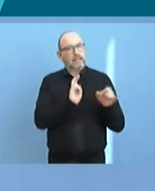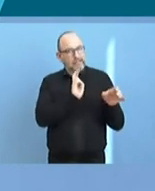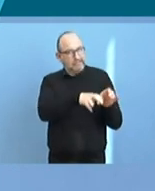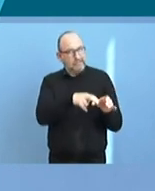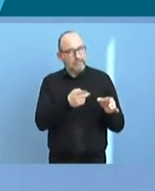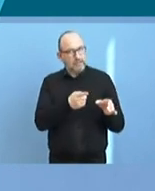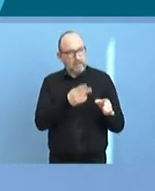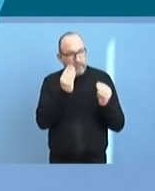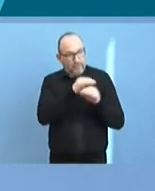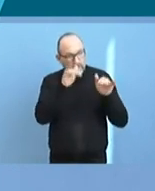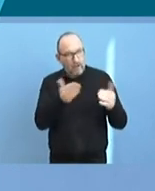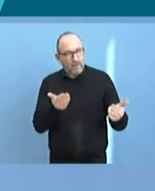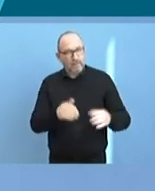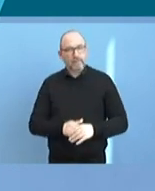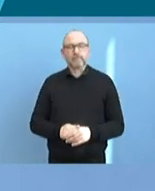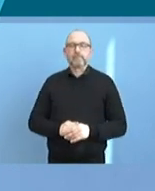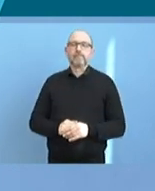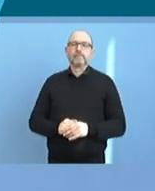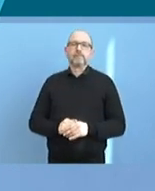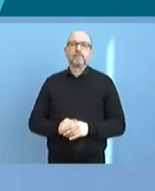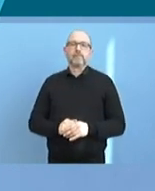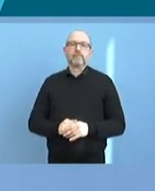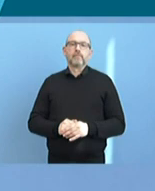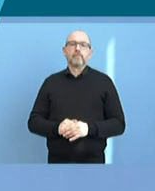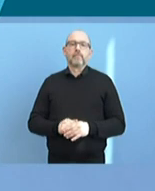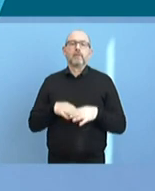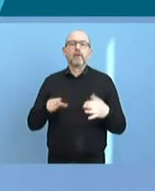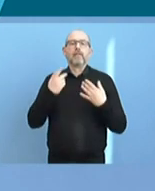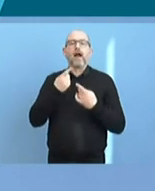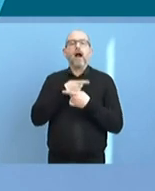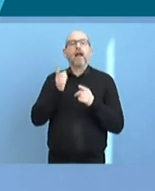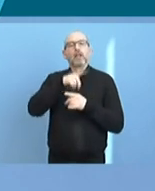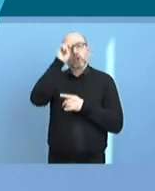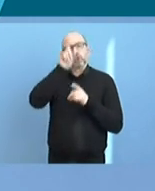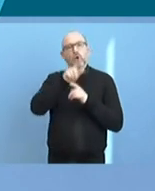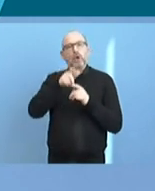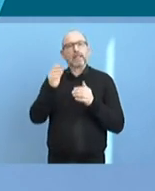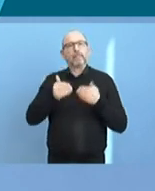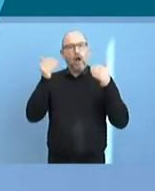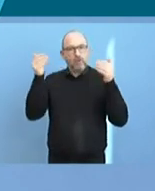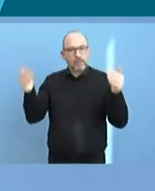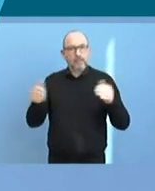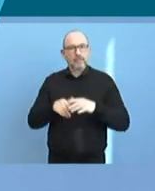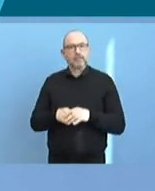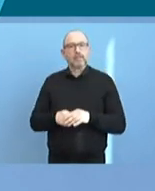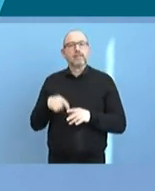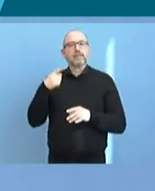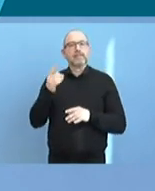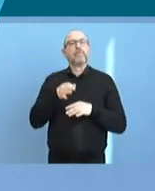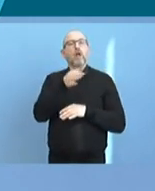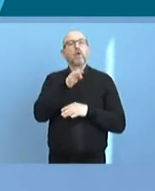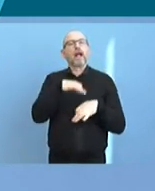Na ja, grundsätzlich ist es ja so, dass die Deutschen im Ausland sich über die Informationen der lokalen